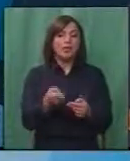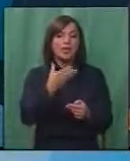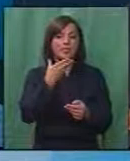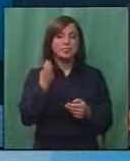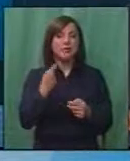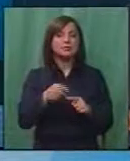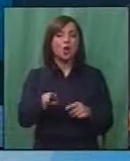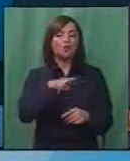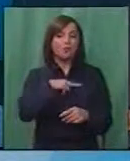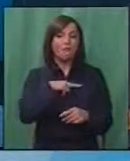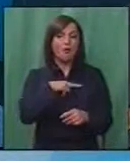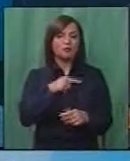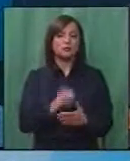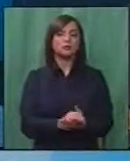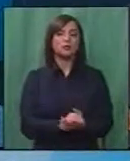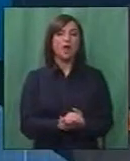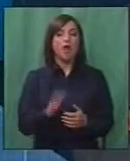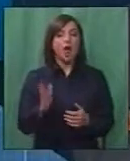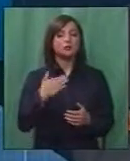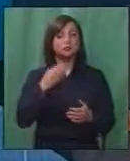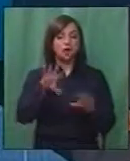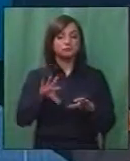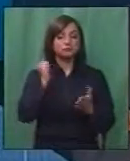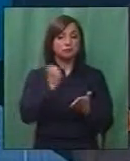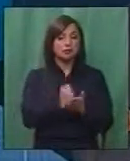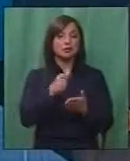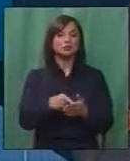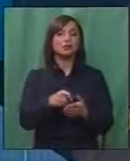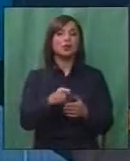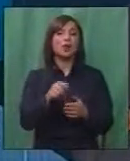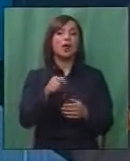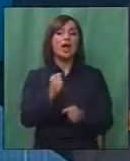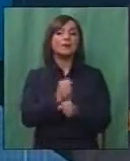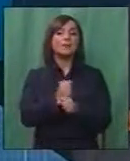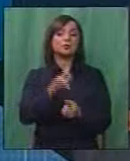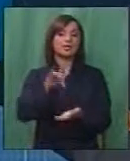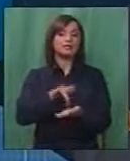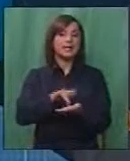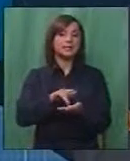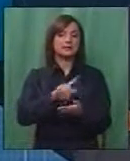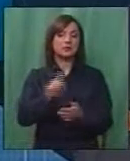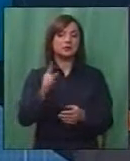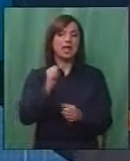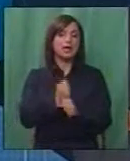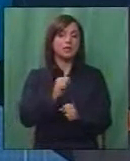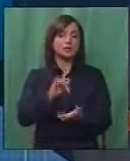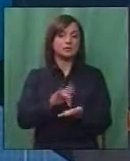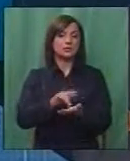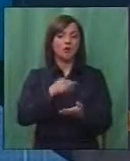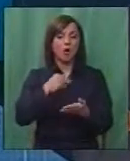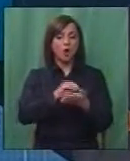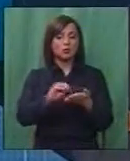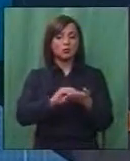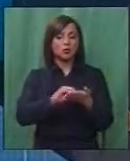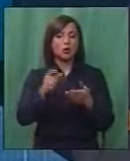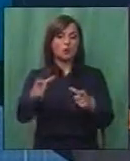Нема инструмент на одговорност. Ако се констатира за тајување на работата на центрите, и тоа много едноставно во дописот што